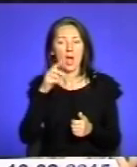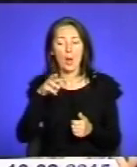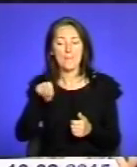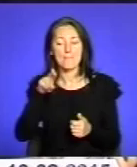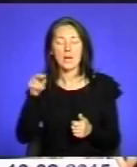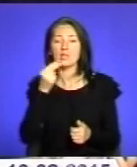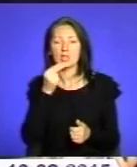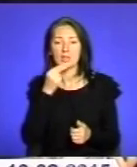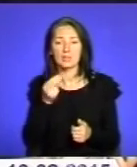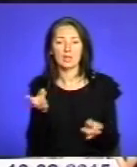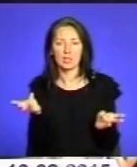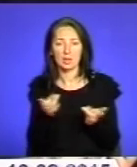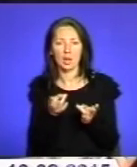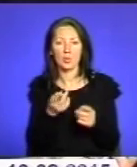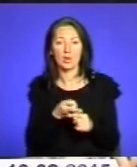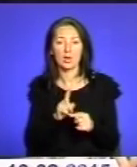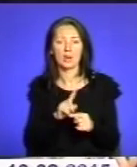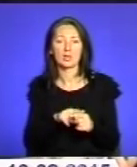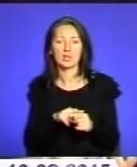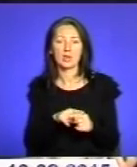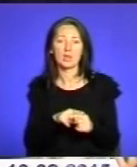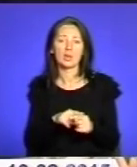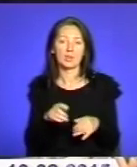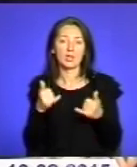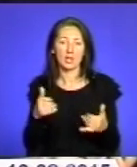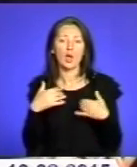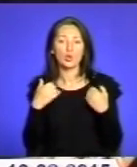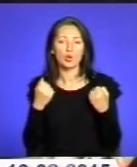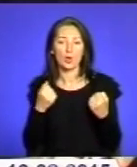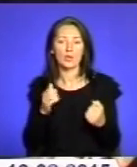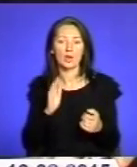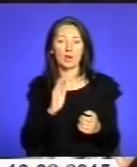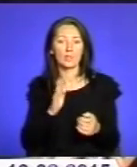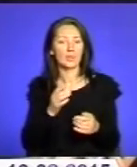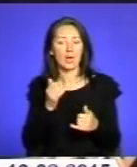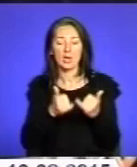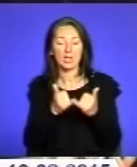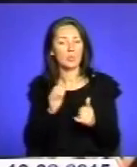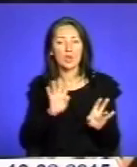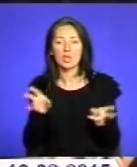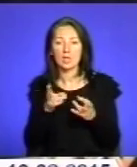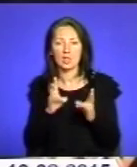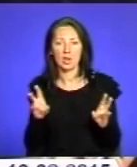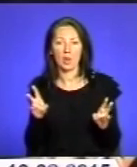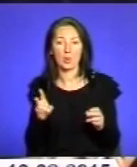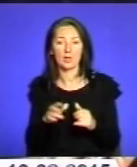це запорука здоров'я. Це будеш певний. Це хімії не вживаєш. Це